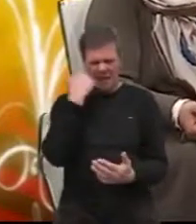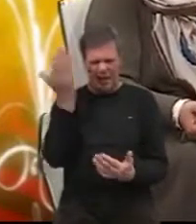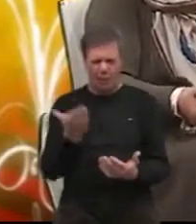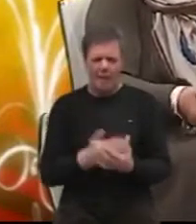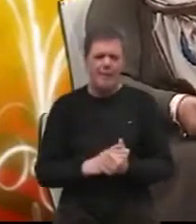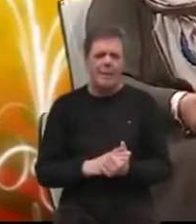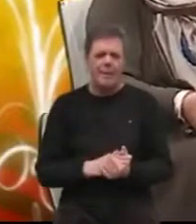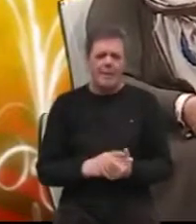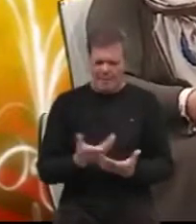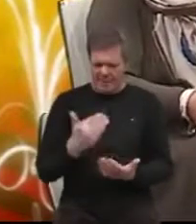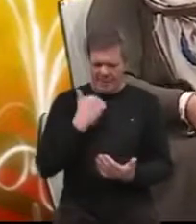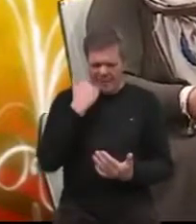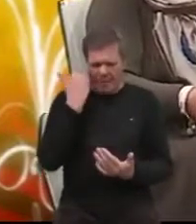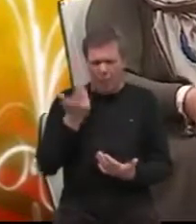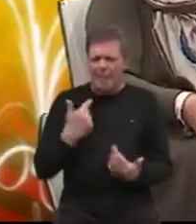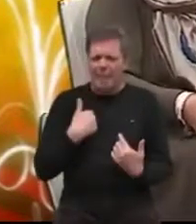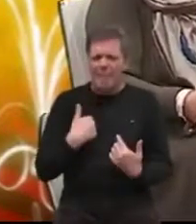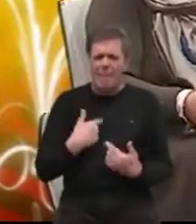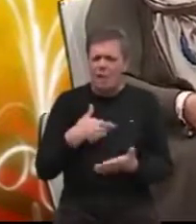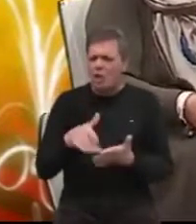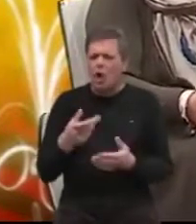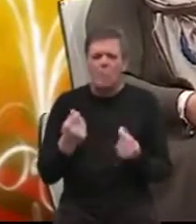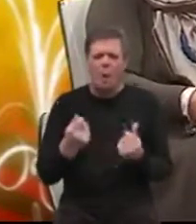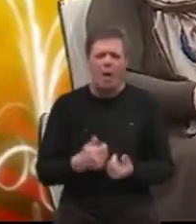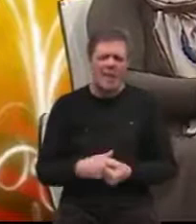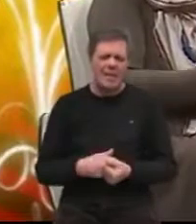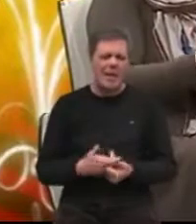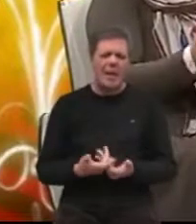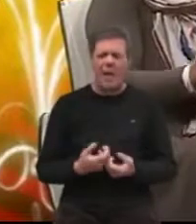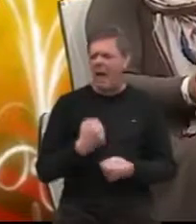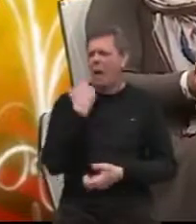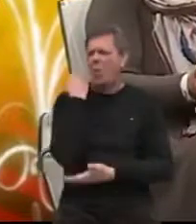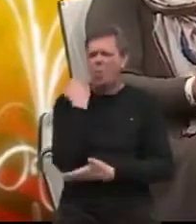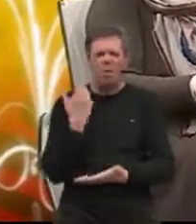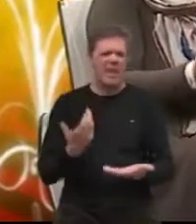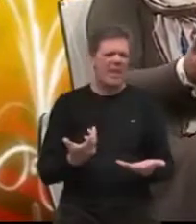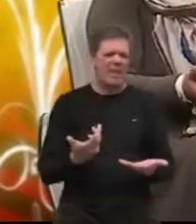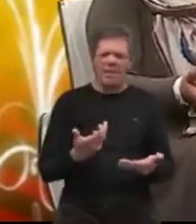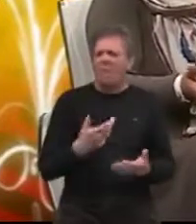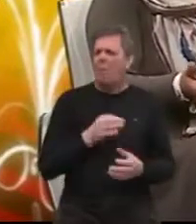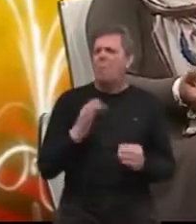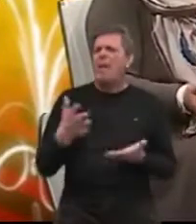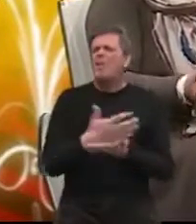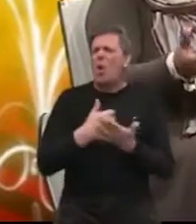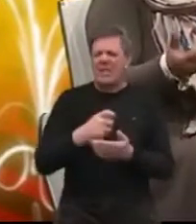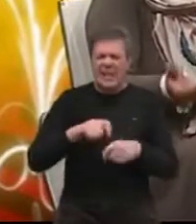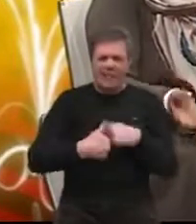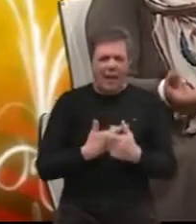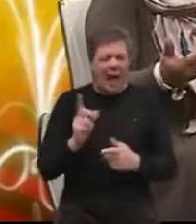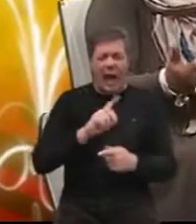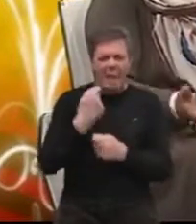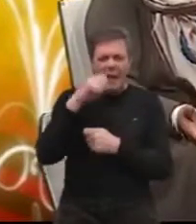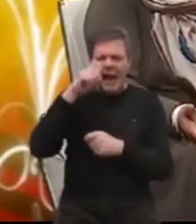sramota. Jer nije sramota da mi trošimo novce na gluposti, zapravo na beskorisne stvari, a ne